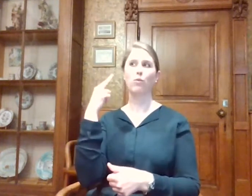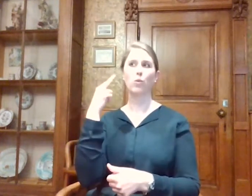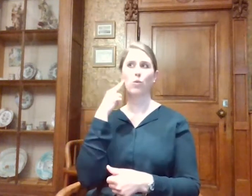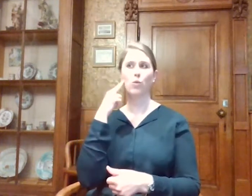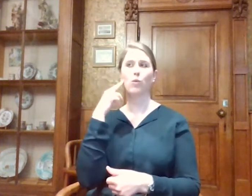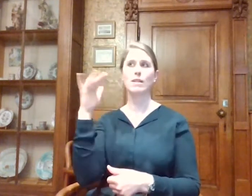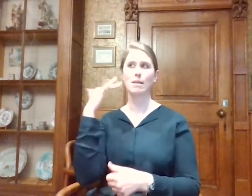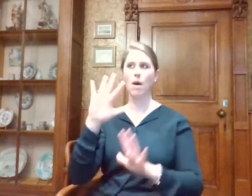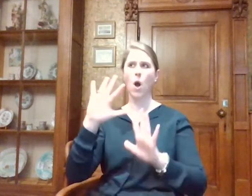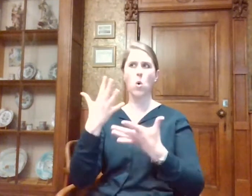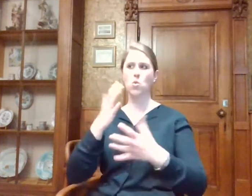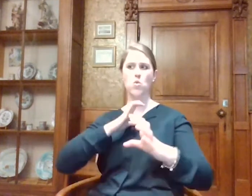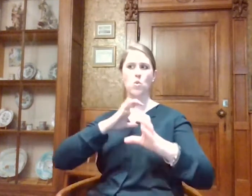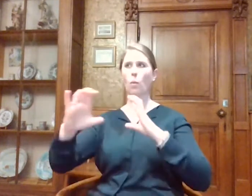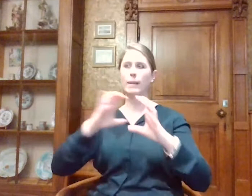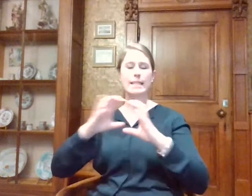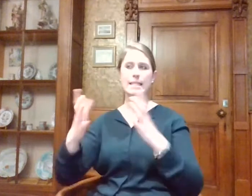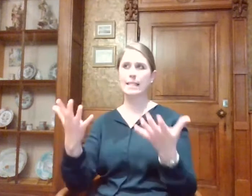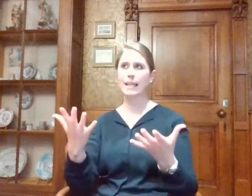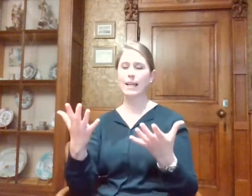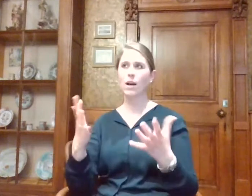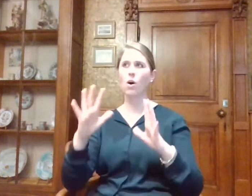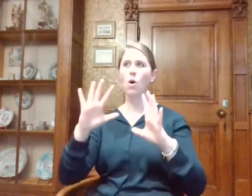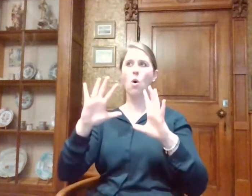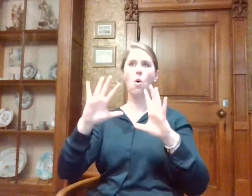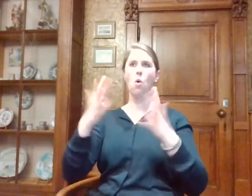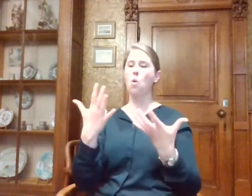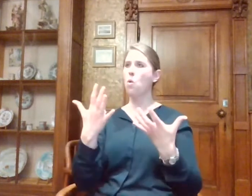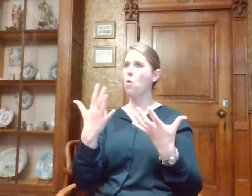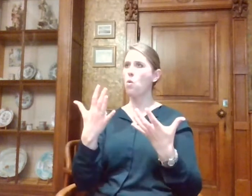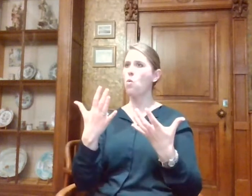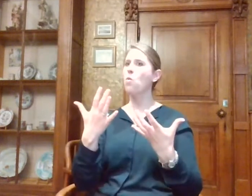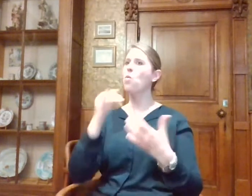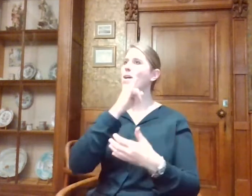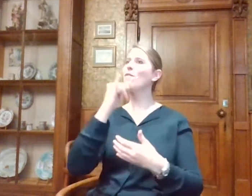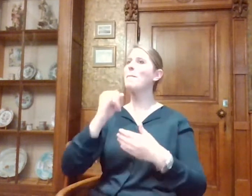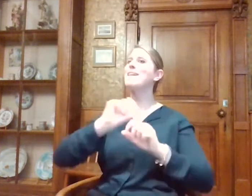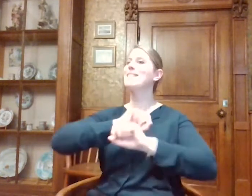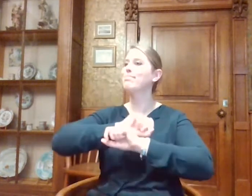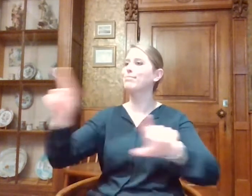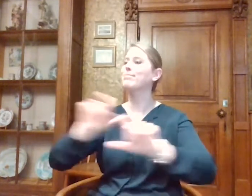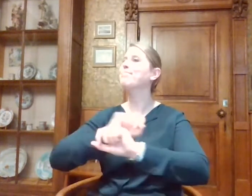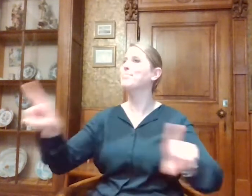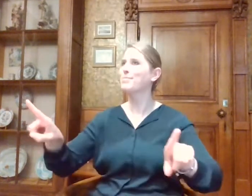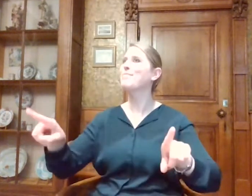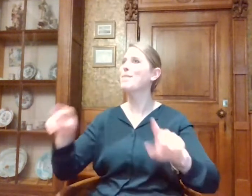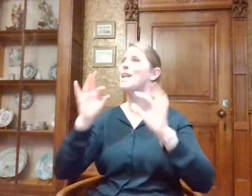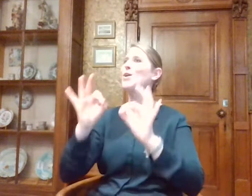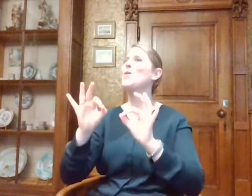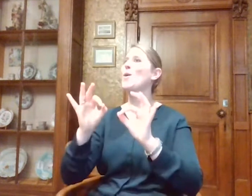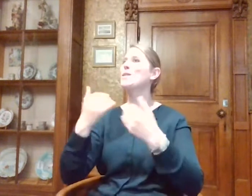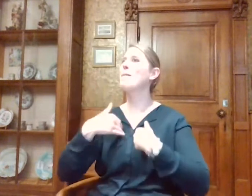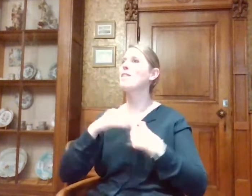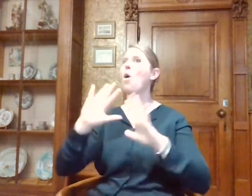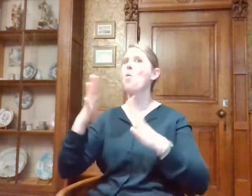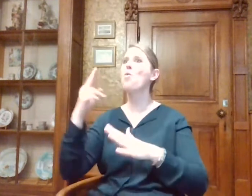communiceer je? Hoe zorg je ervoor dat wat jullie gedaan hebben, dat dat bij de juiste mensen terechtkomt? Ja, dat is een probleem. Allee, een probleem.